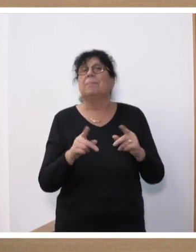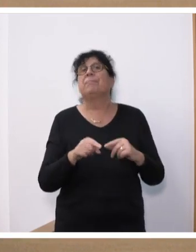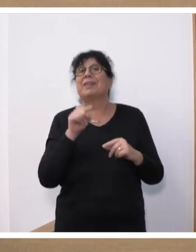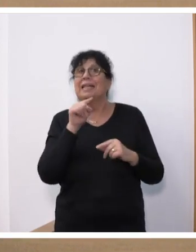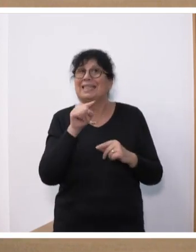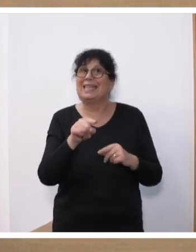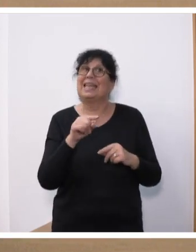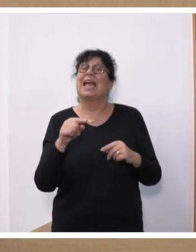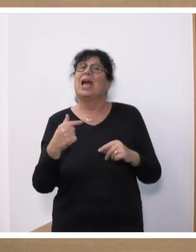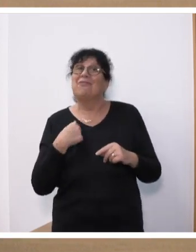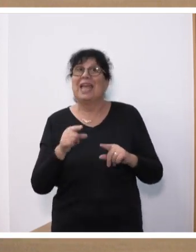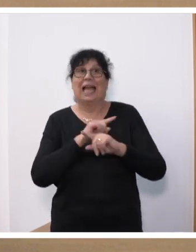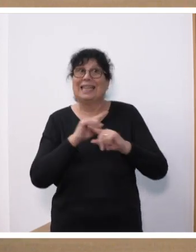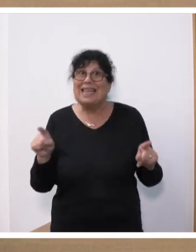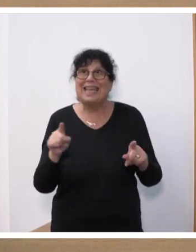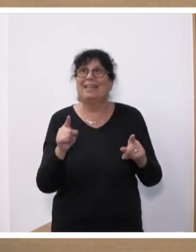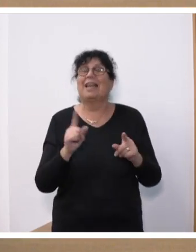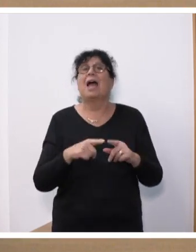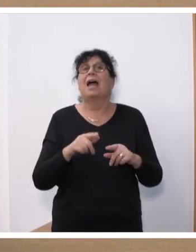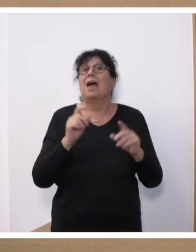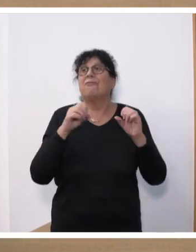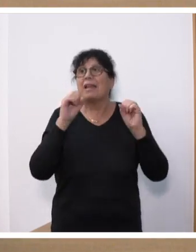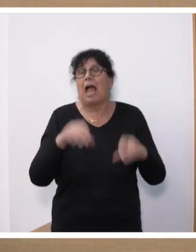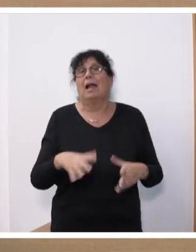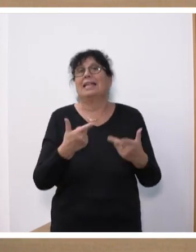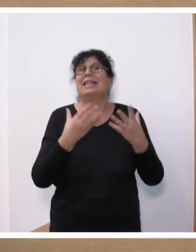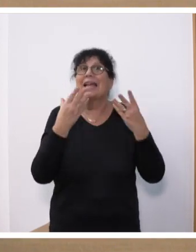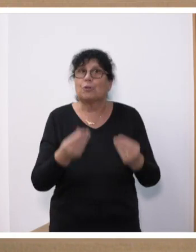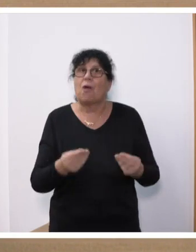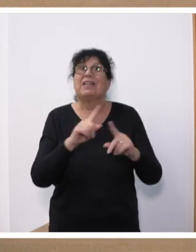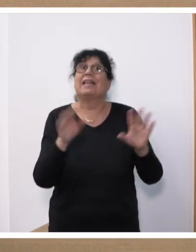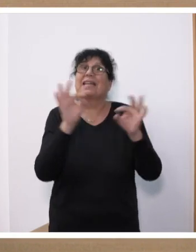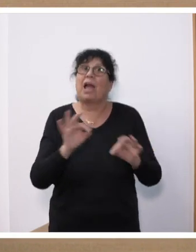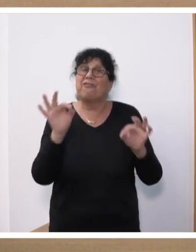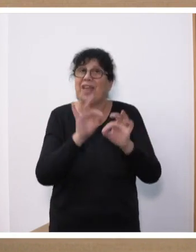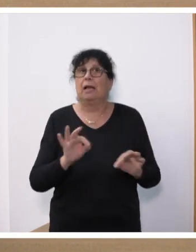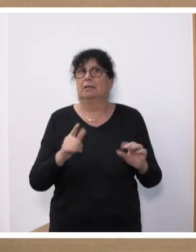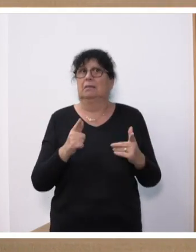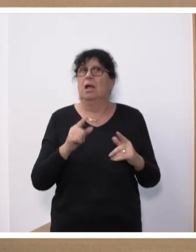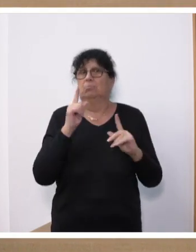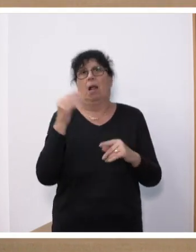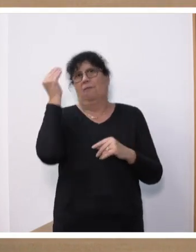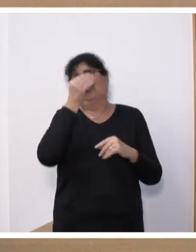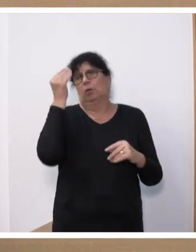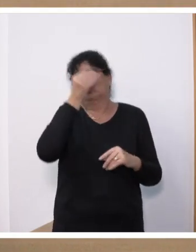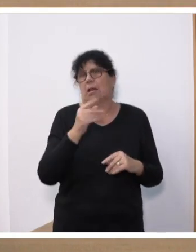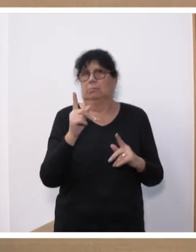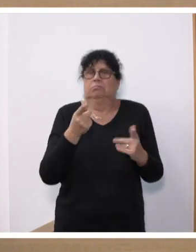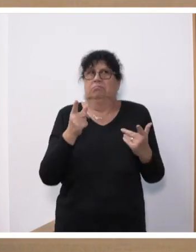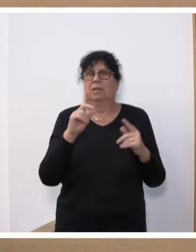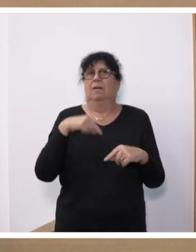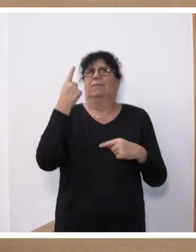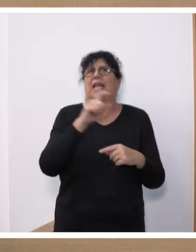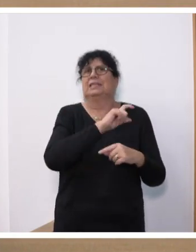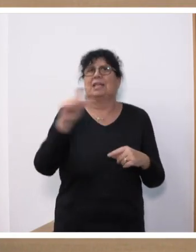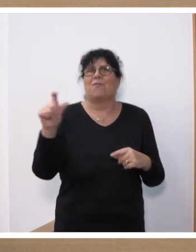die wir nicht über Bord werfen dürfen, die wir erst gar nicht gefährden wollen. Man muss sich das mal vorstellen. In der kommenden Woche